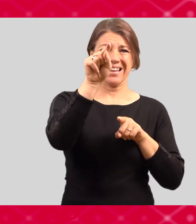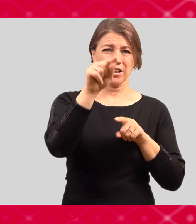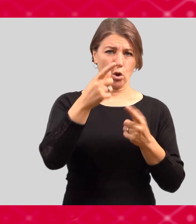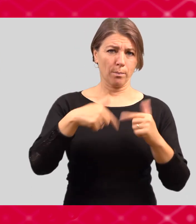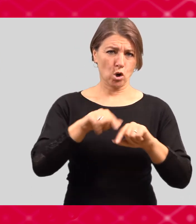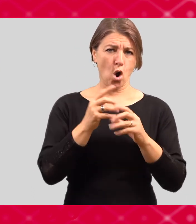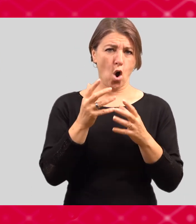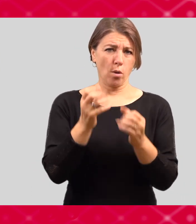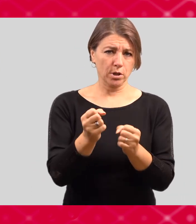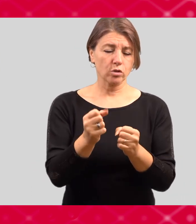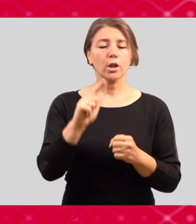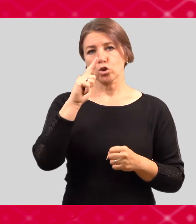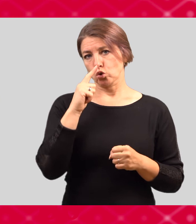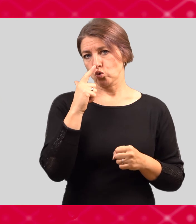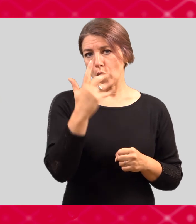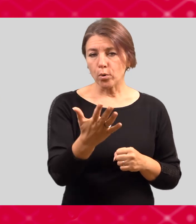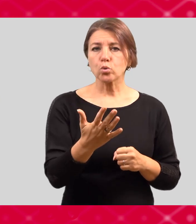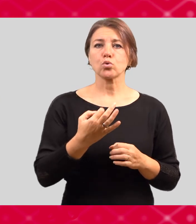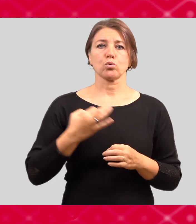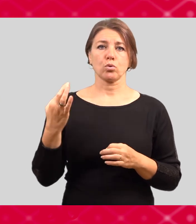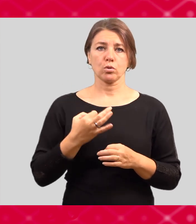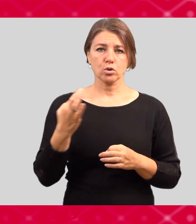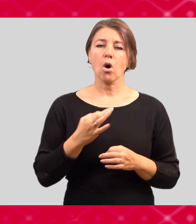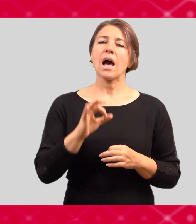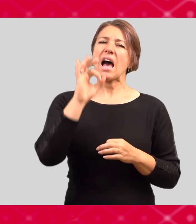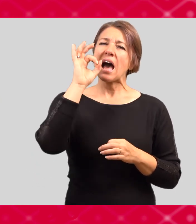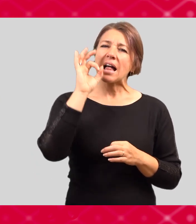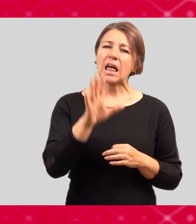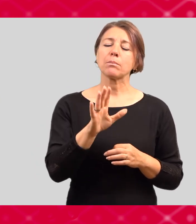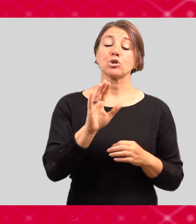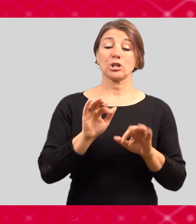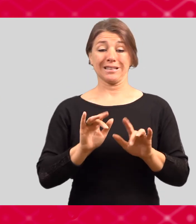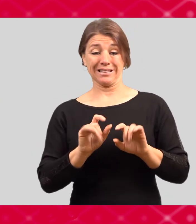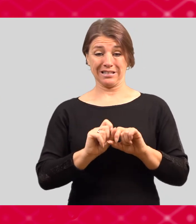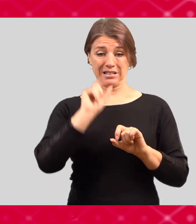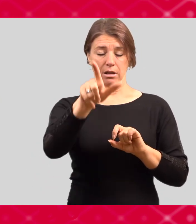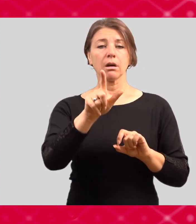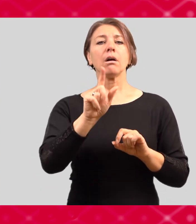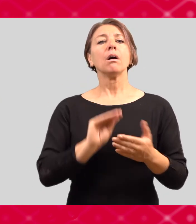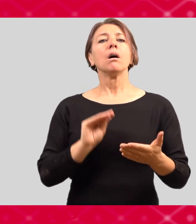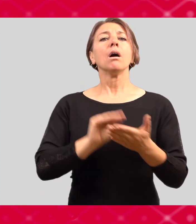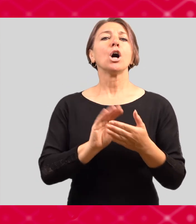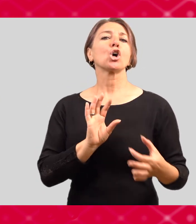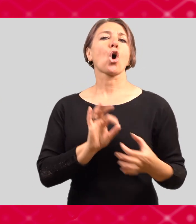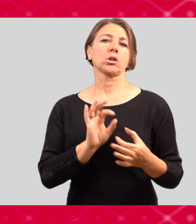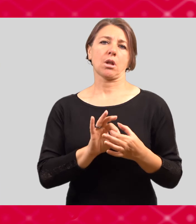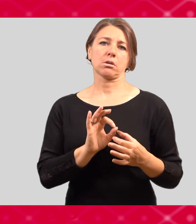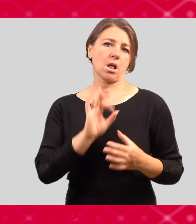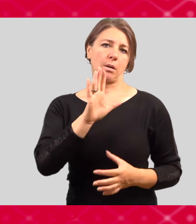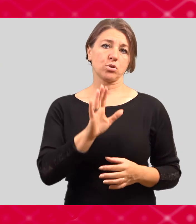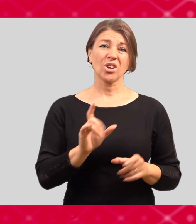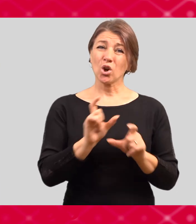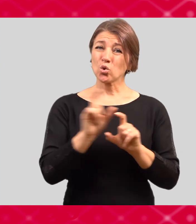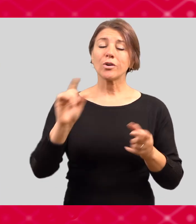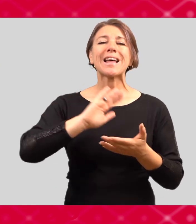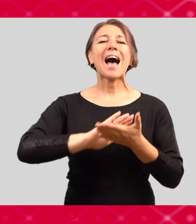řešena. Je potřeba třeba zjistit nějaké další detaily skutečnosti a pokud přijde nějaké